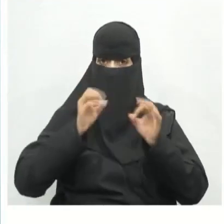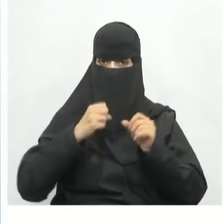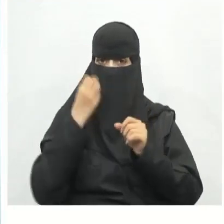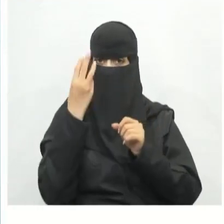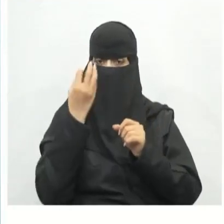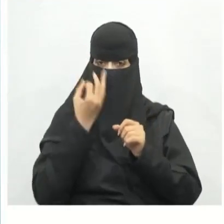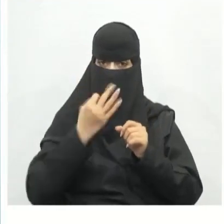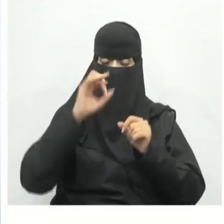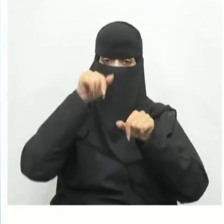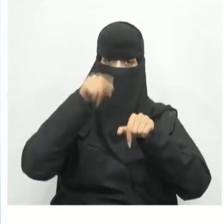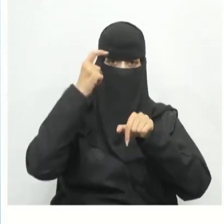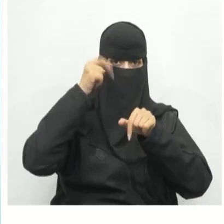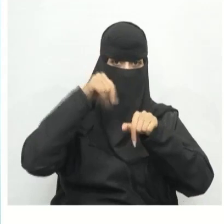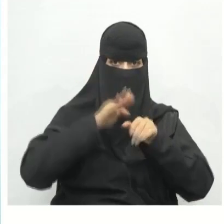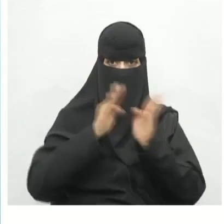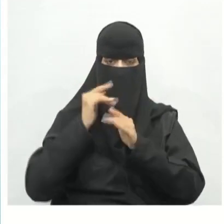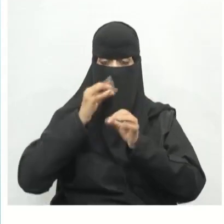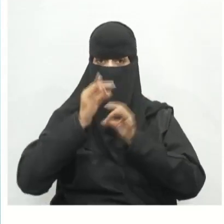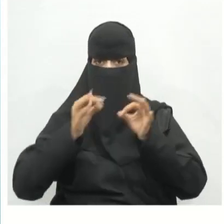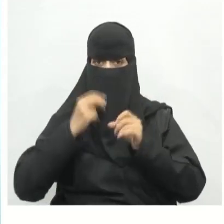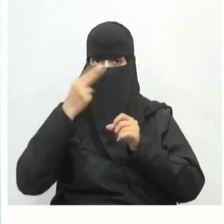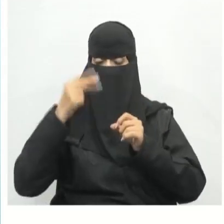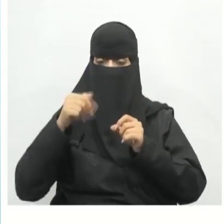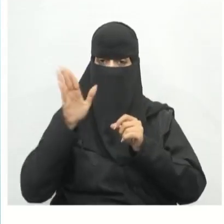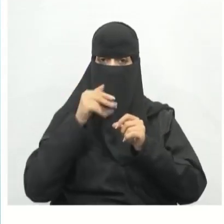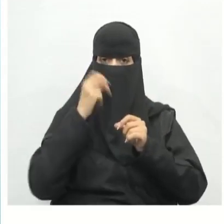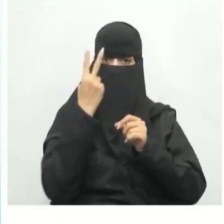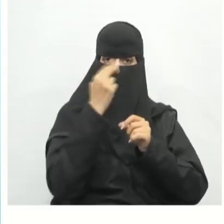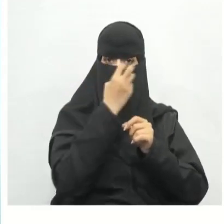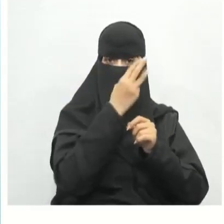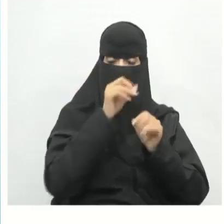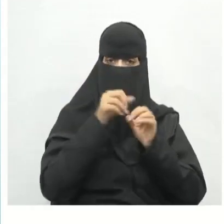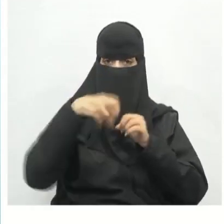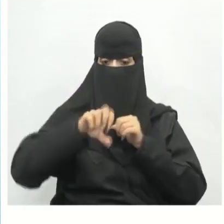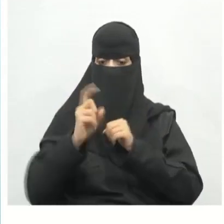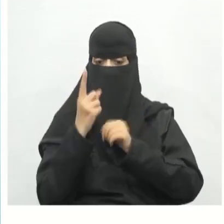بإذن الله سنتعرف في درتنا اليوم على تصميم تنائي وثلاثي الأبعاد الجزء الأول